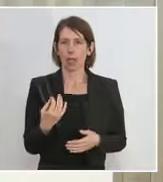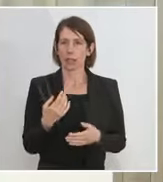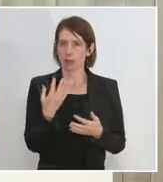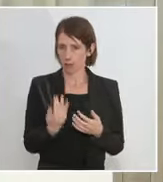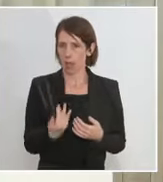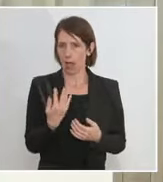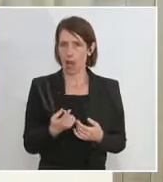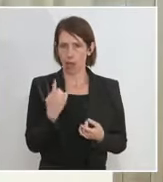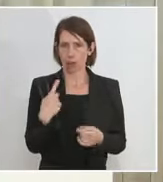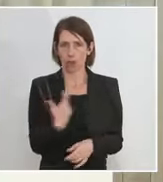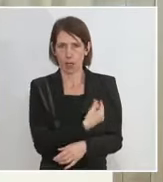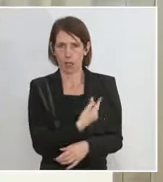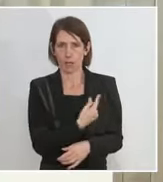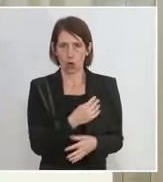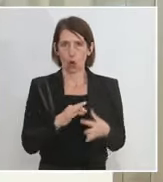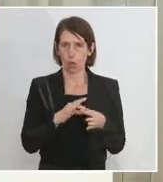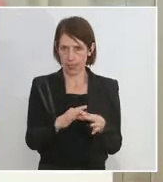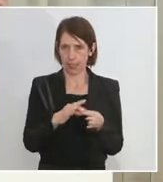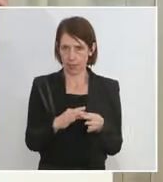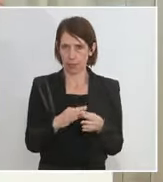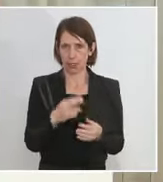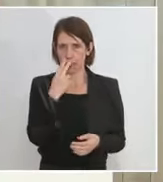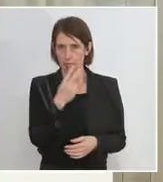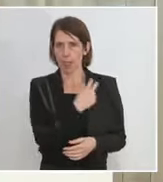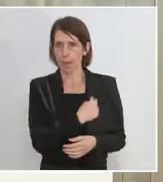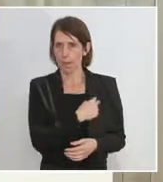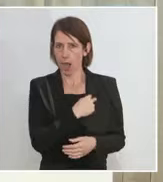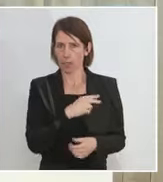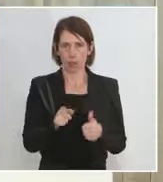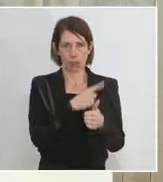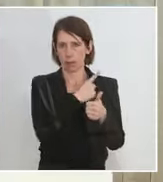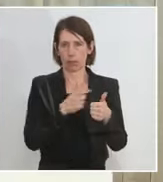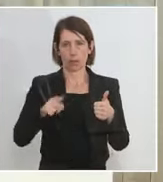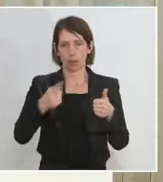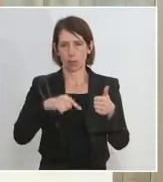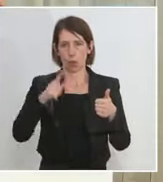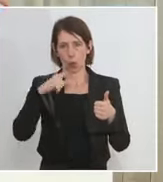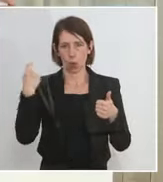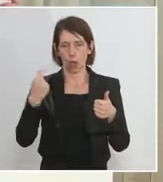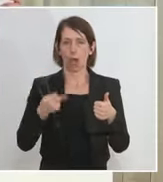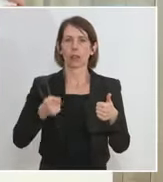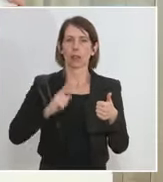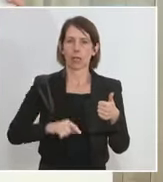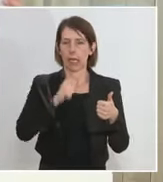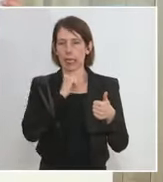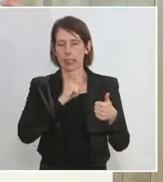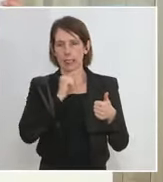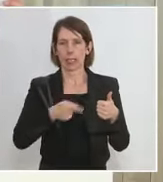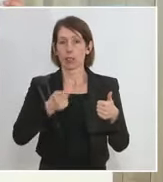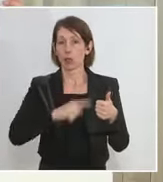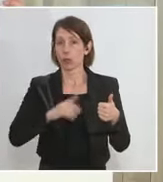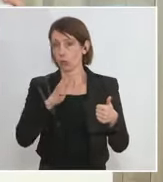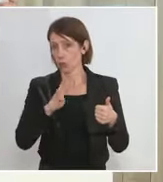betrifft. Sie sehen ganz oben Malta, ja, Ungarn, Estland und dann Nummer 4 Österreich